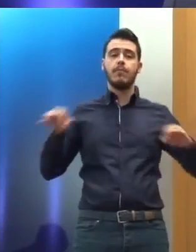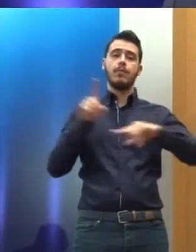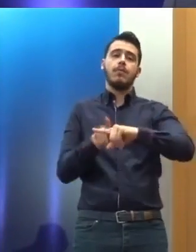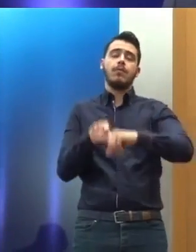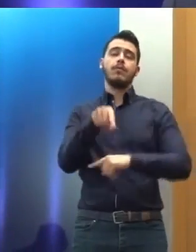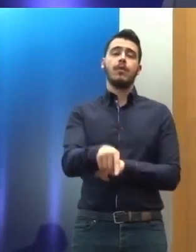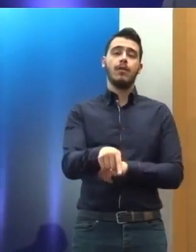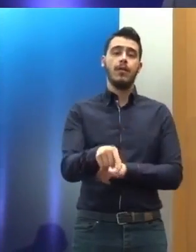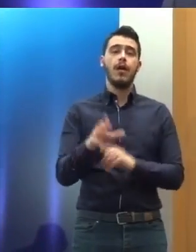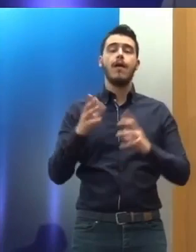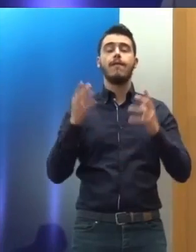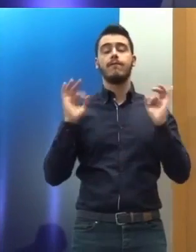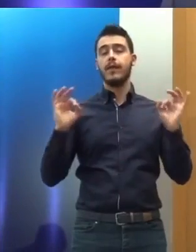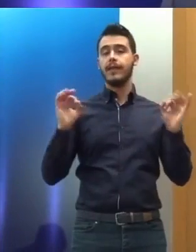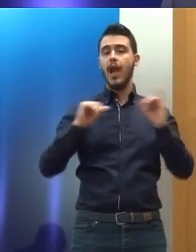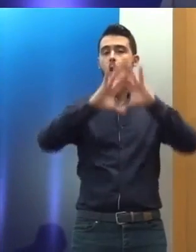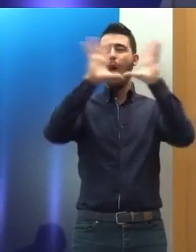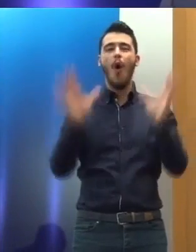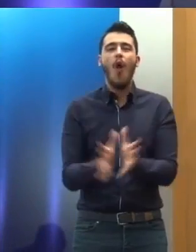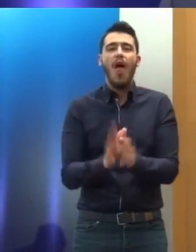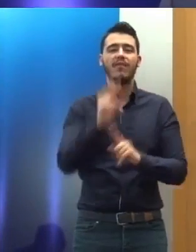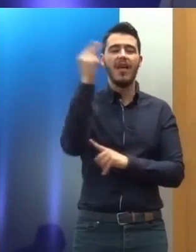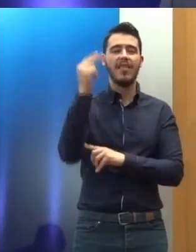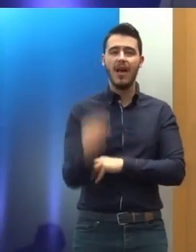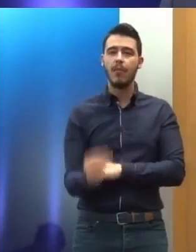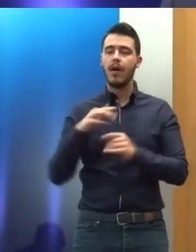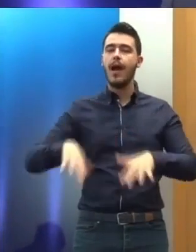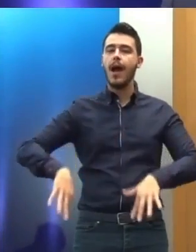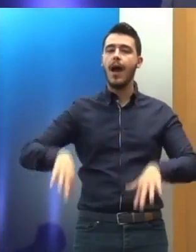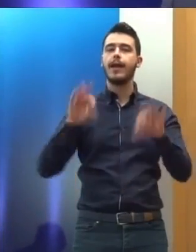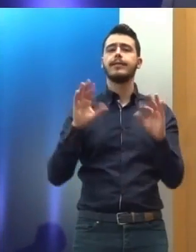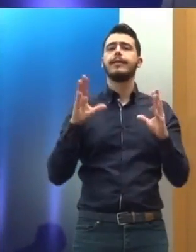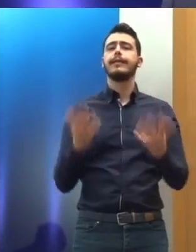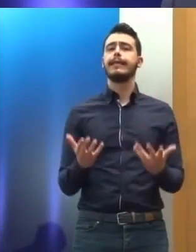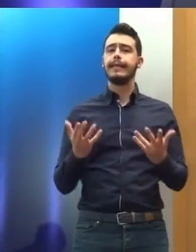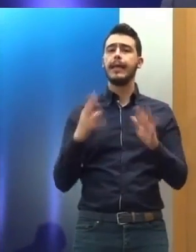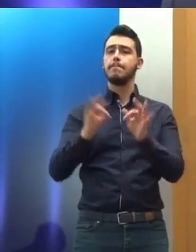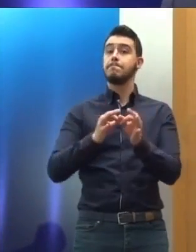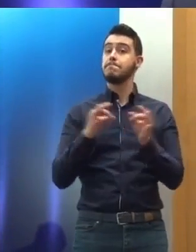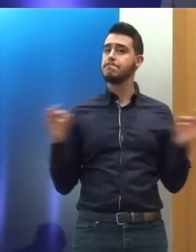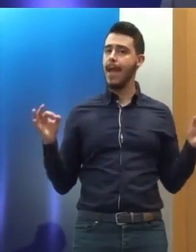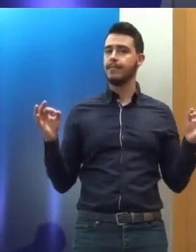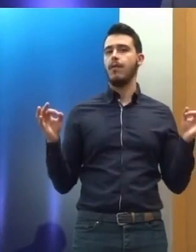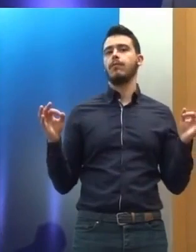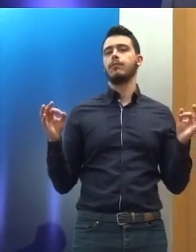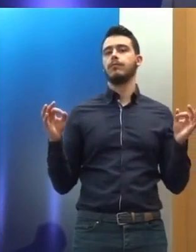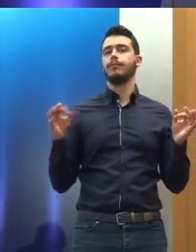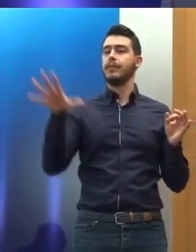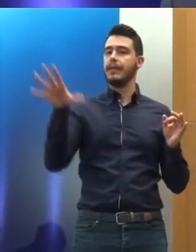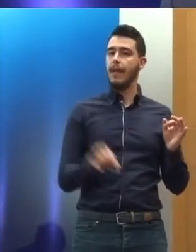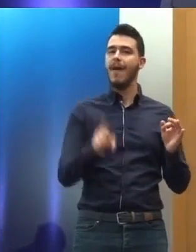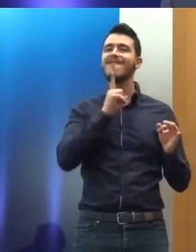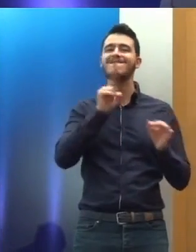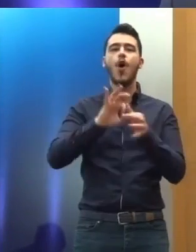Βεβαίως, για όλα αυτά τα ζητήματα έχουν ήδη αρχίσει να λαμβάνονται μέτρα. μας τα εξηγήσει κάποια από αυτά